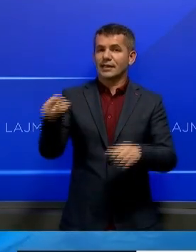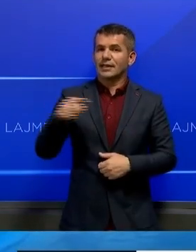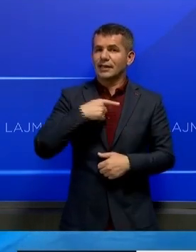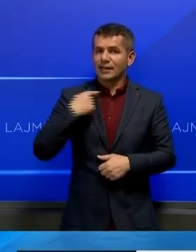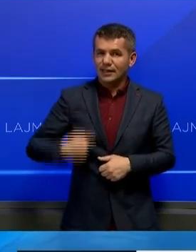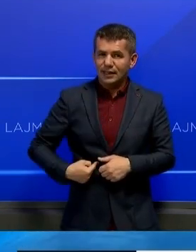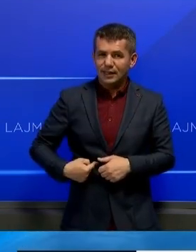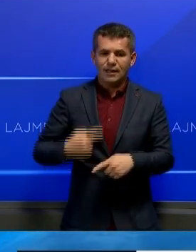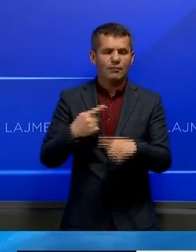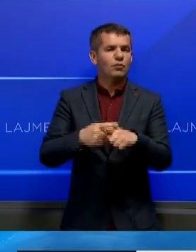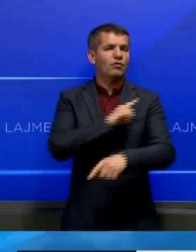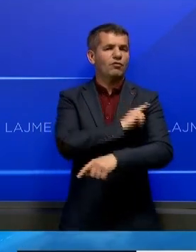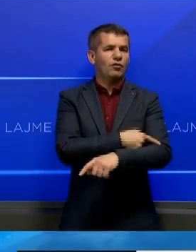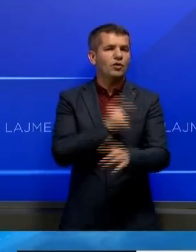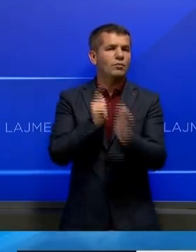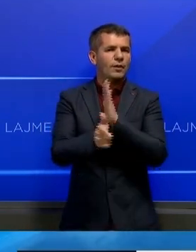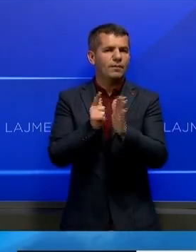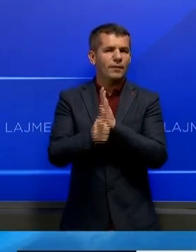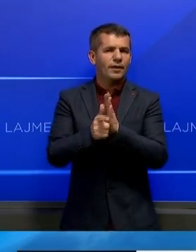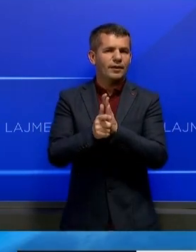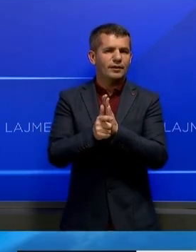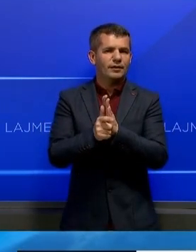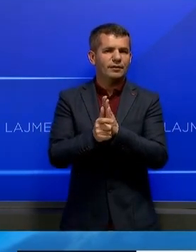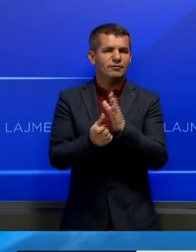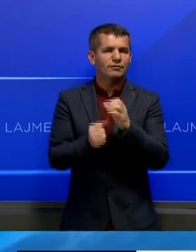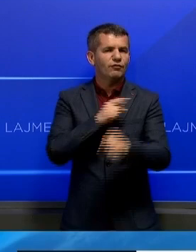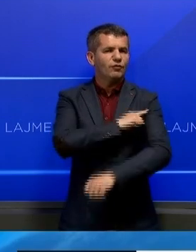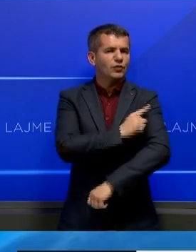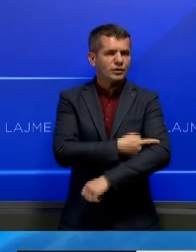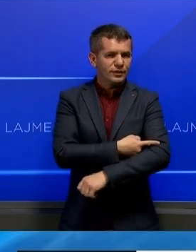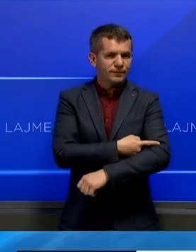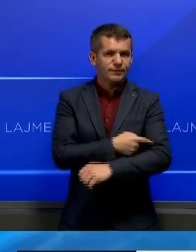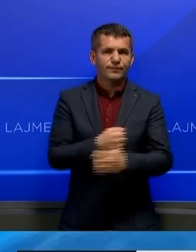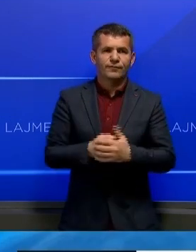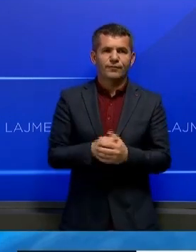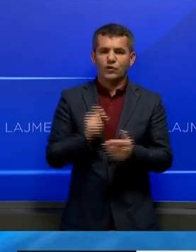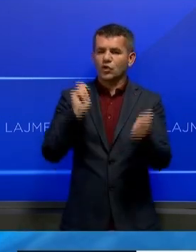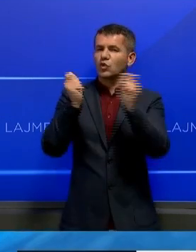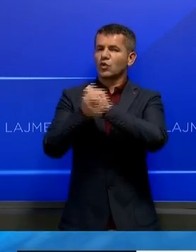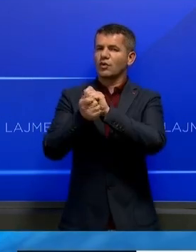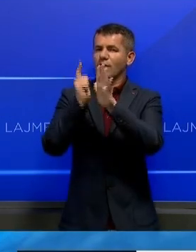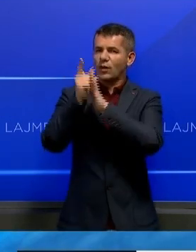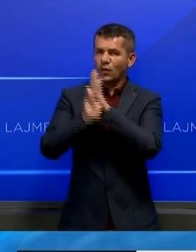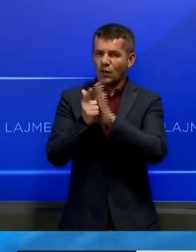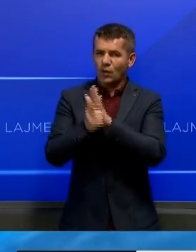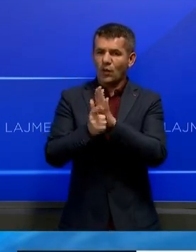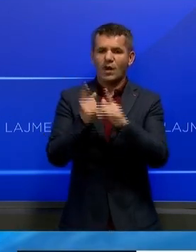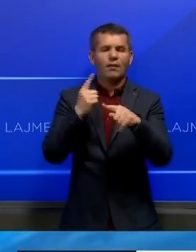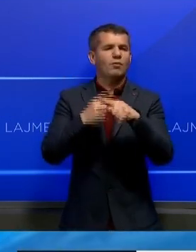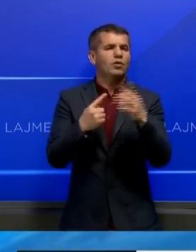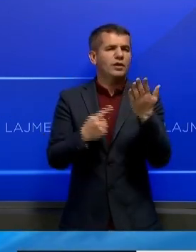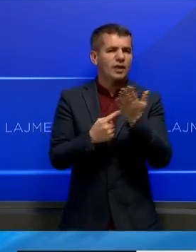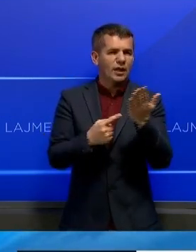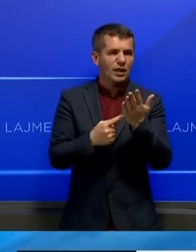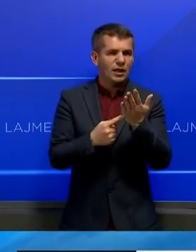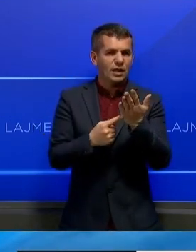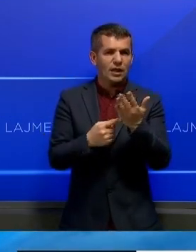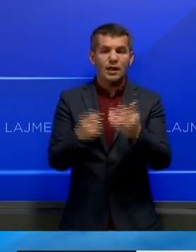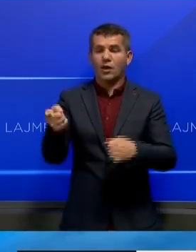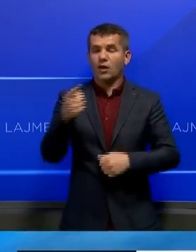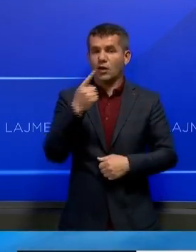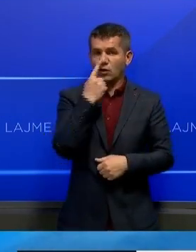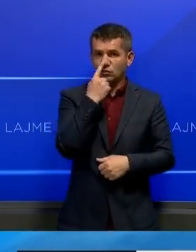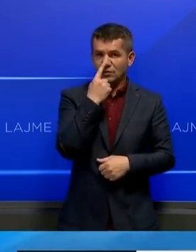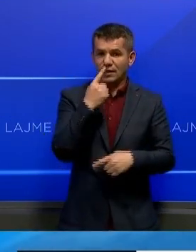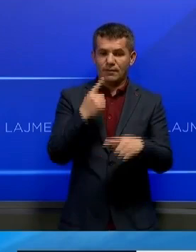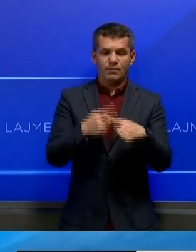fuqizimin e sajtë të shpejt u shtarak. Ndryshimi i klimës, siguria kibernetike e Rusia dhe tërhejqia forcave